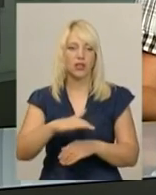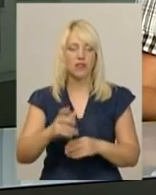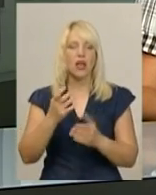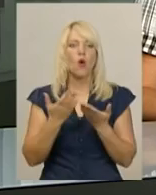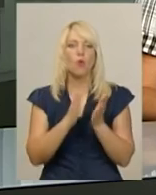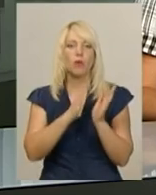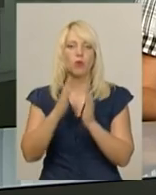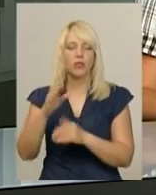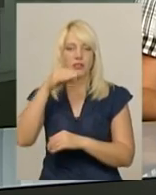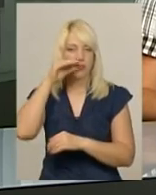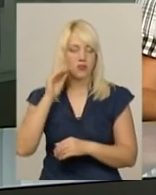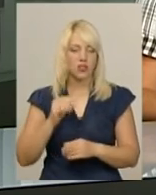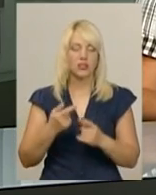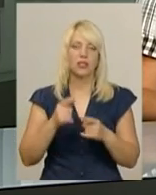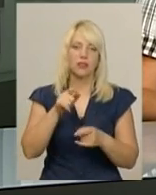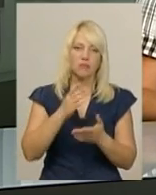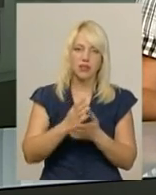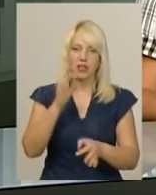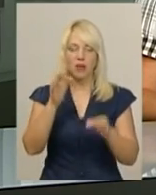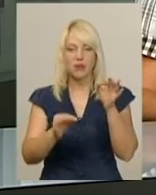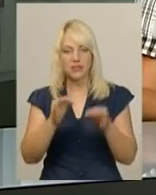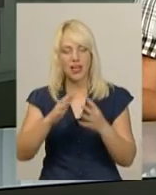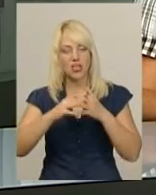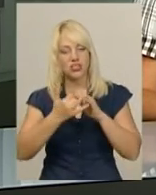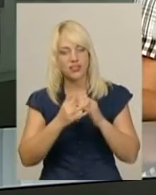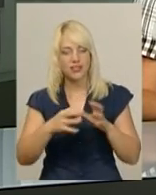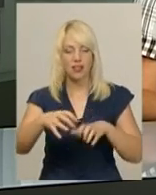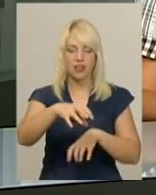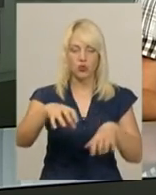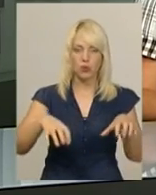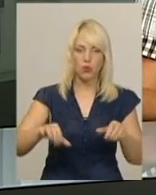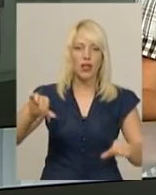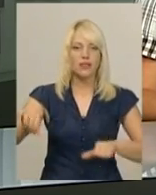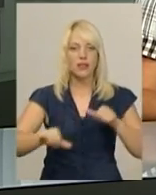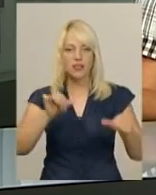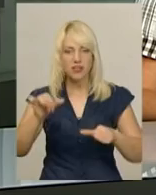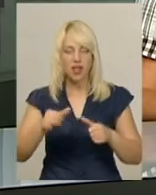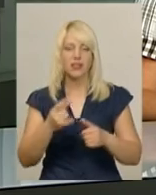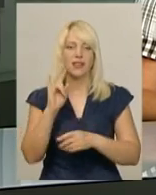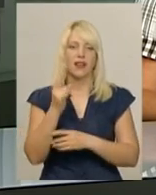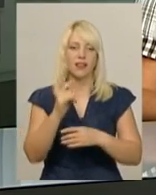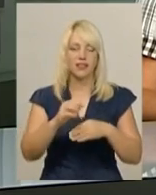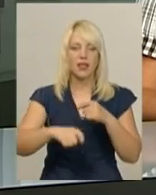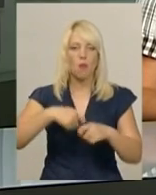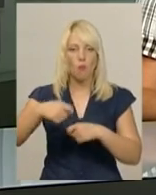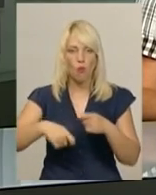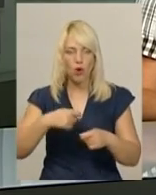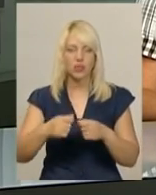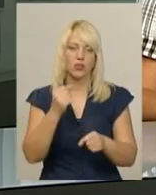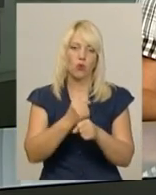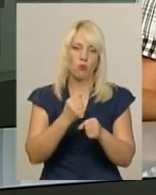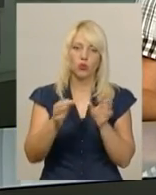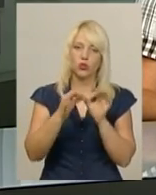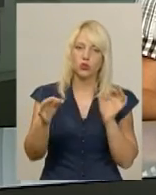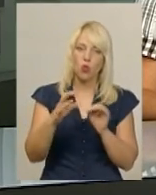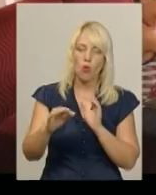Художники експонують пейзажі українських сіл, натюрморти, а також витинанки, ляльки-мотанки, роботи з соломи і дерева. Тетяна Порожцова.